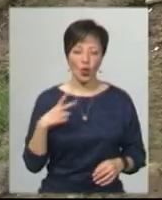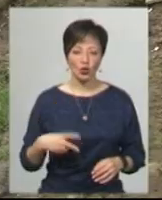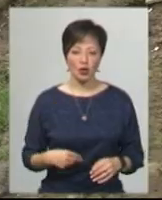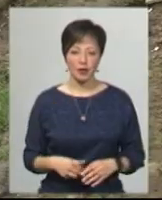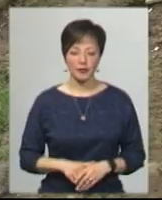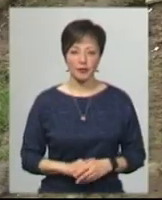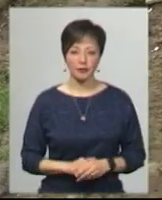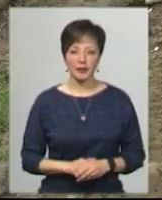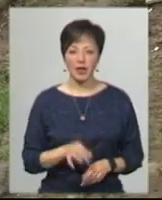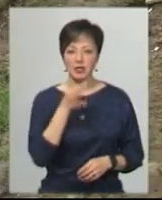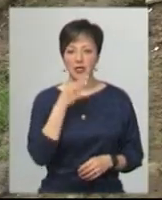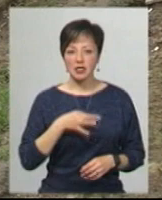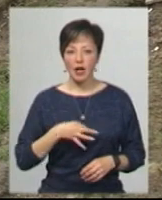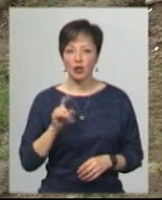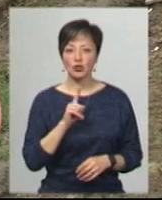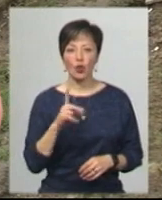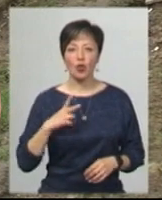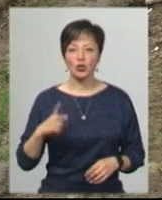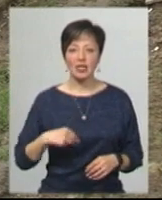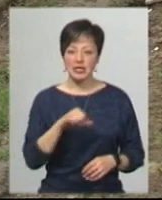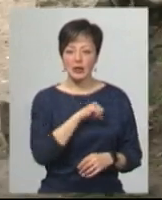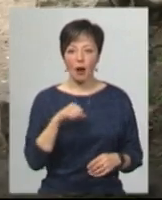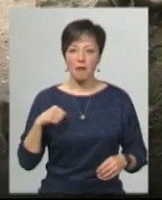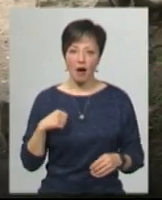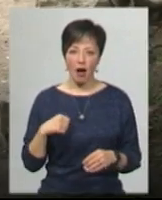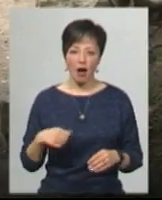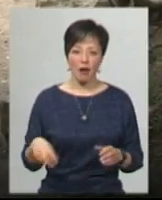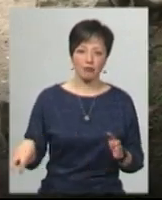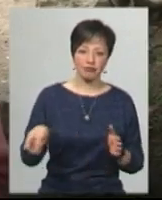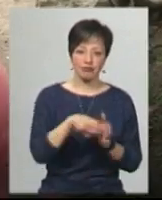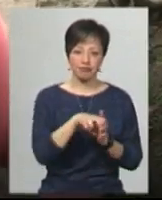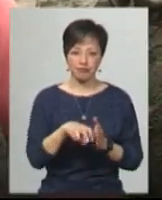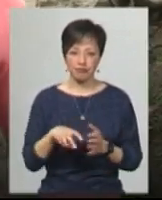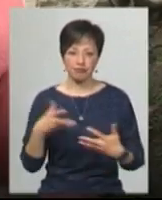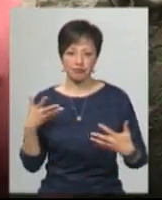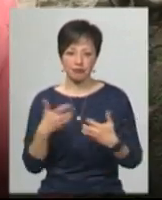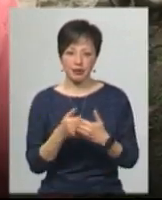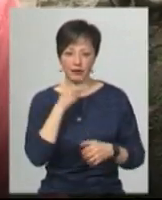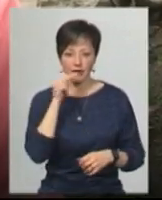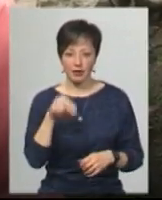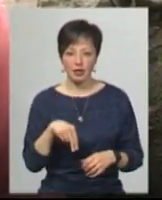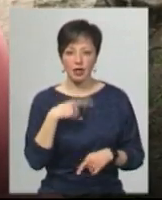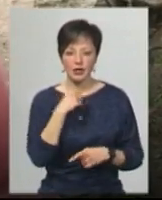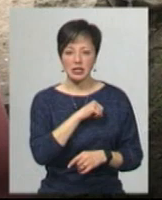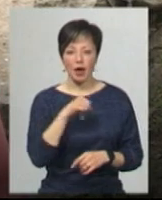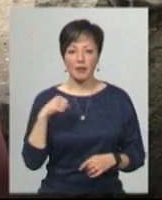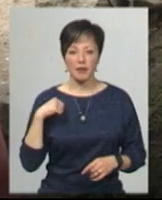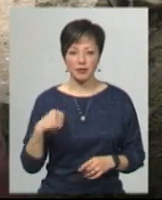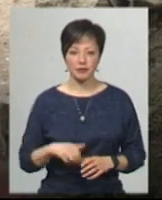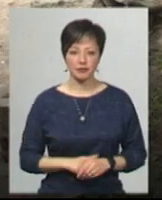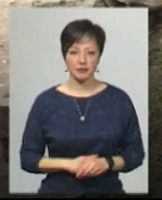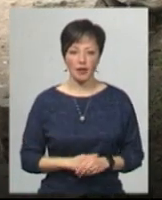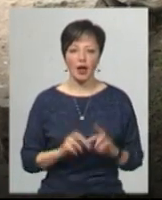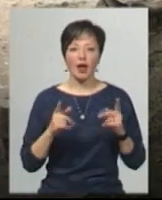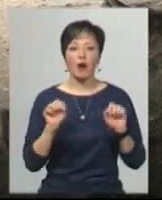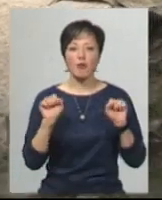донька. Ми сказали, що вона сама під колесами скусунулася, що вона не доказана, ну, кажуть, що вона сама під колесом скусунулася,